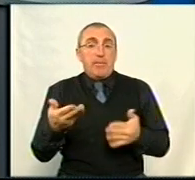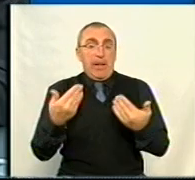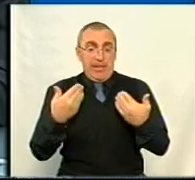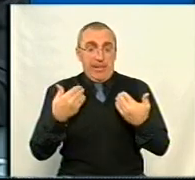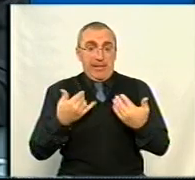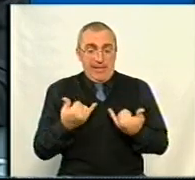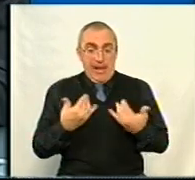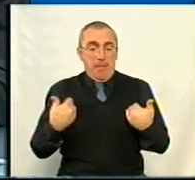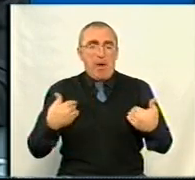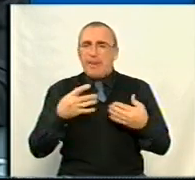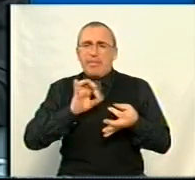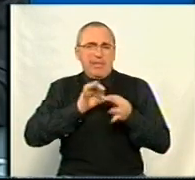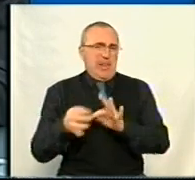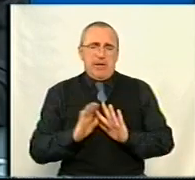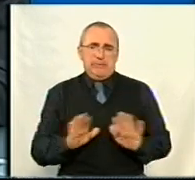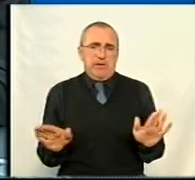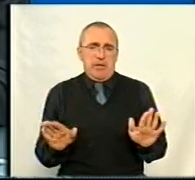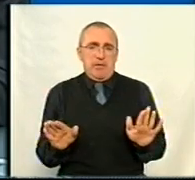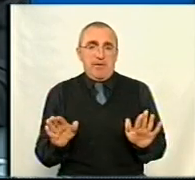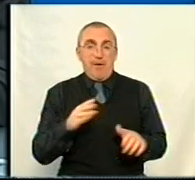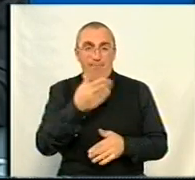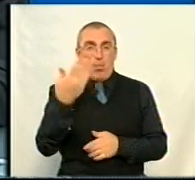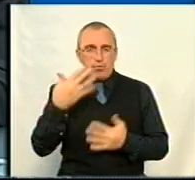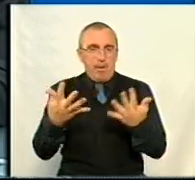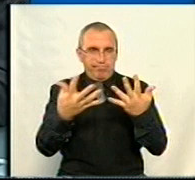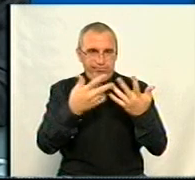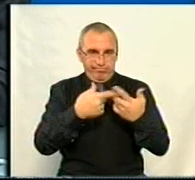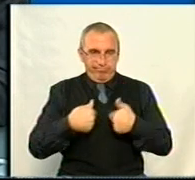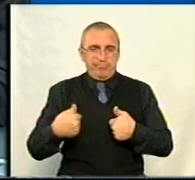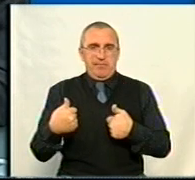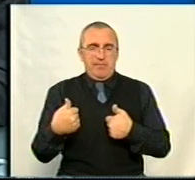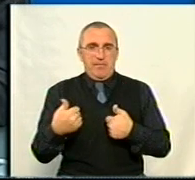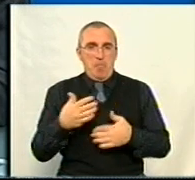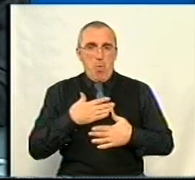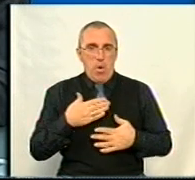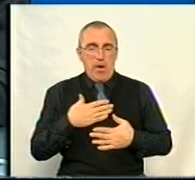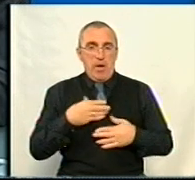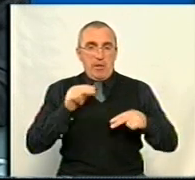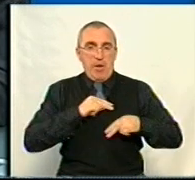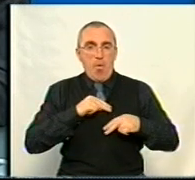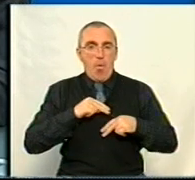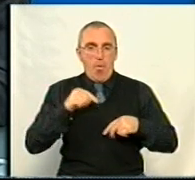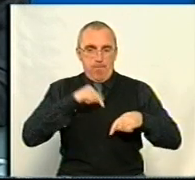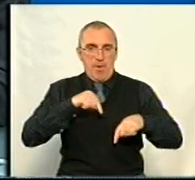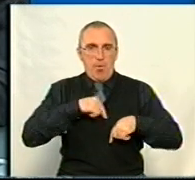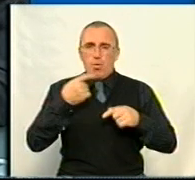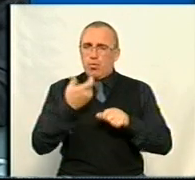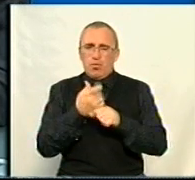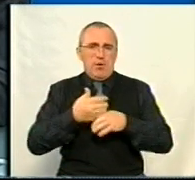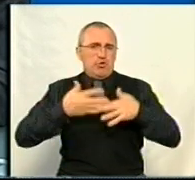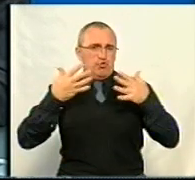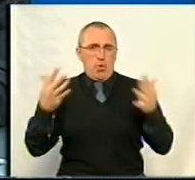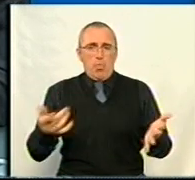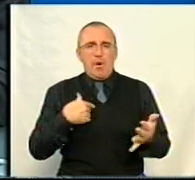мене і не складно. Тому що, як ви вже перелічували, моя трудова біографія дуже широка. Я